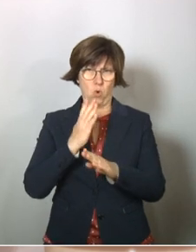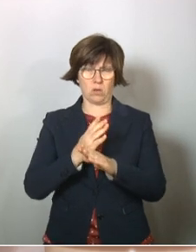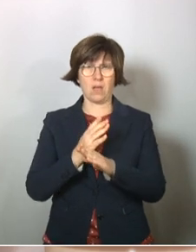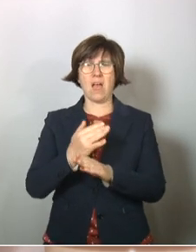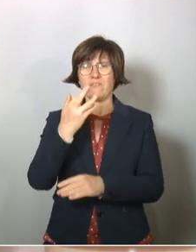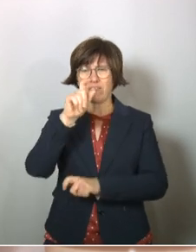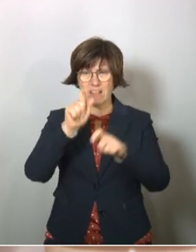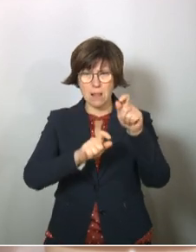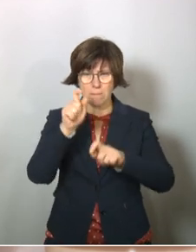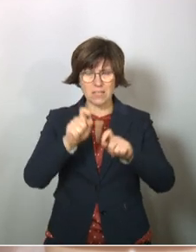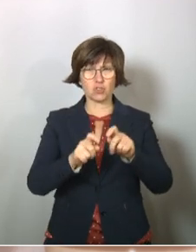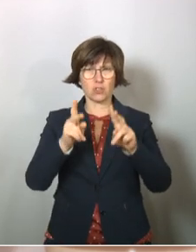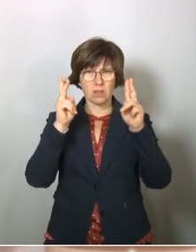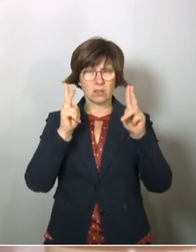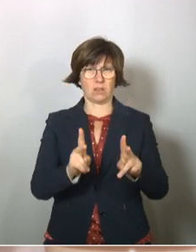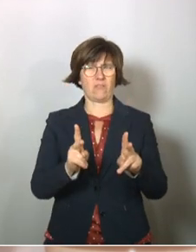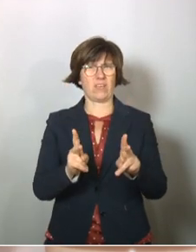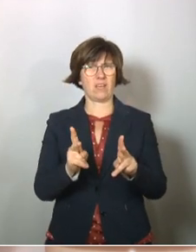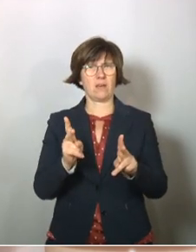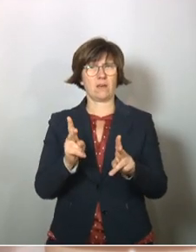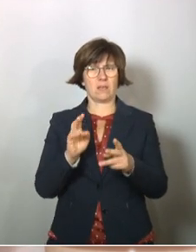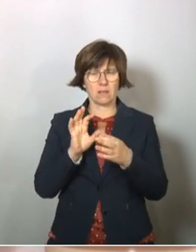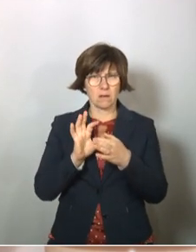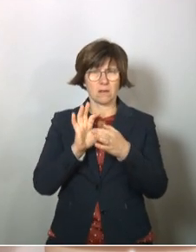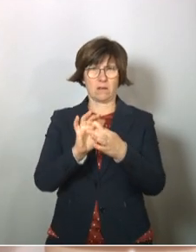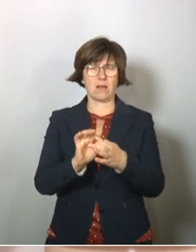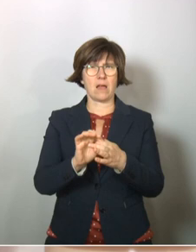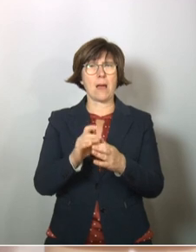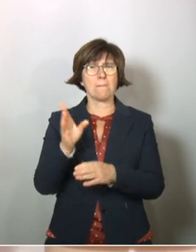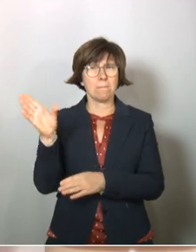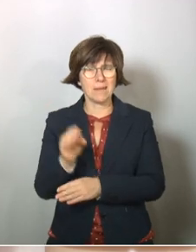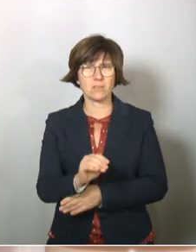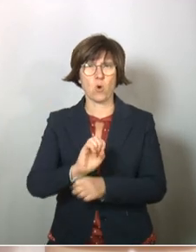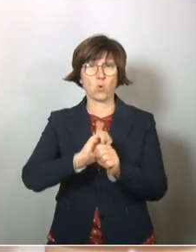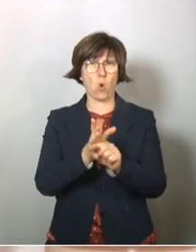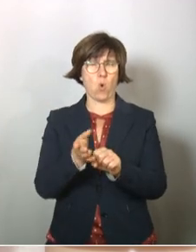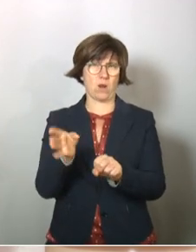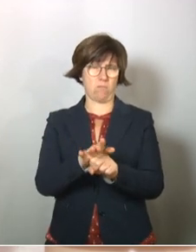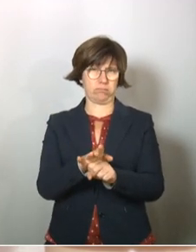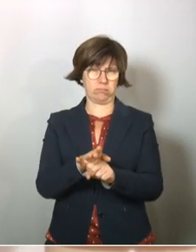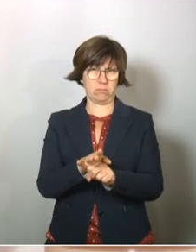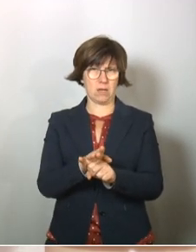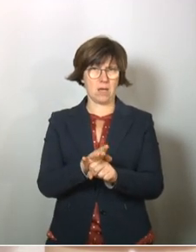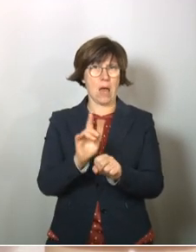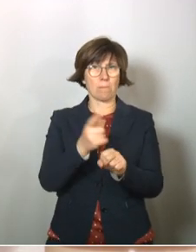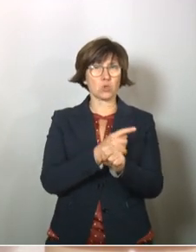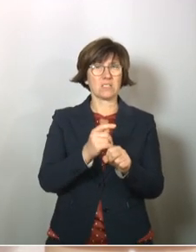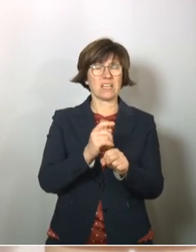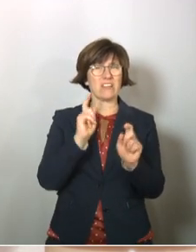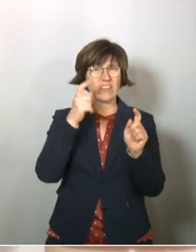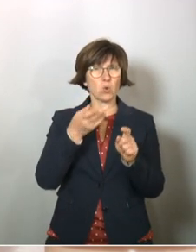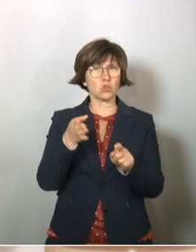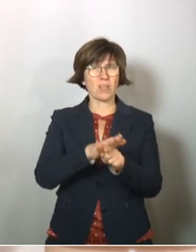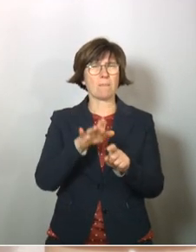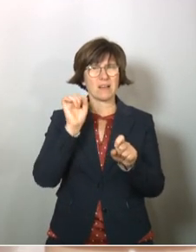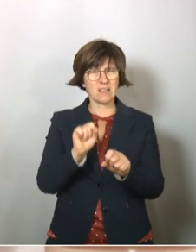wie viele Menschen an oder mit dem Coronavirus gestorben sind. Man muss nämlich nicht an dem Virus sterben. Es kann